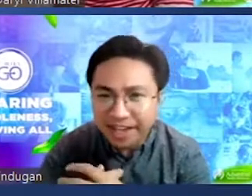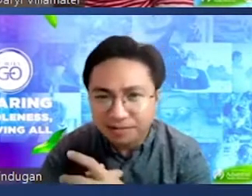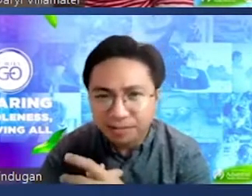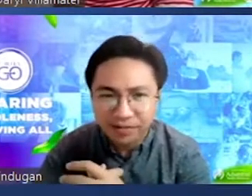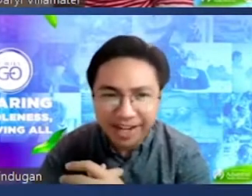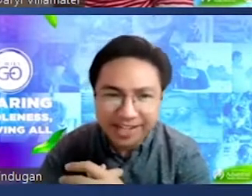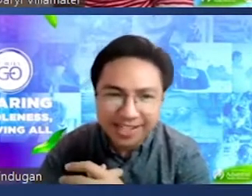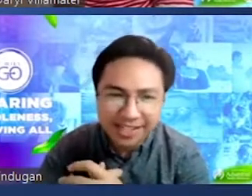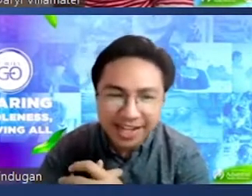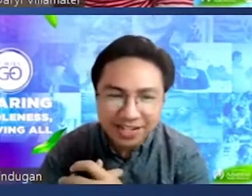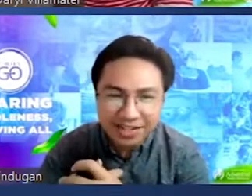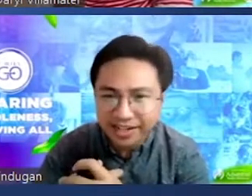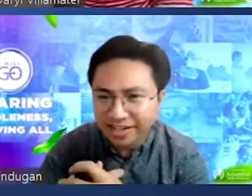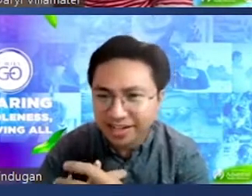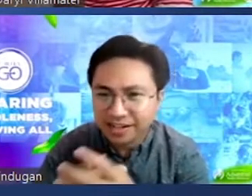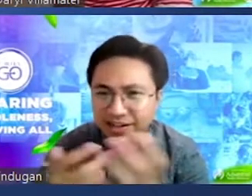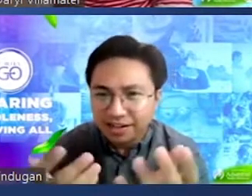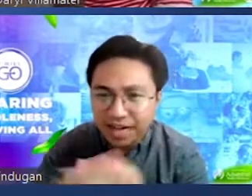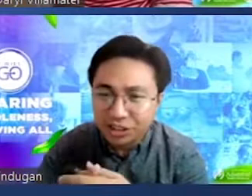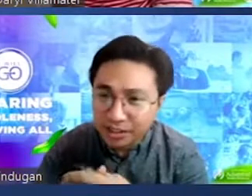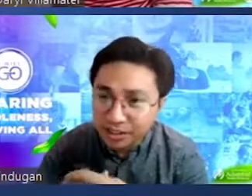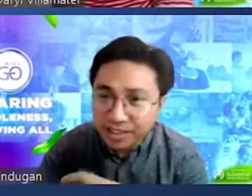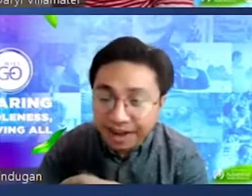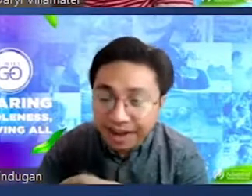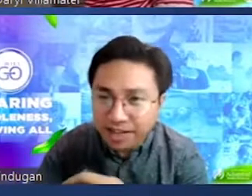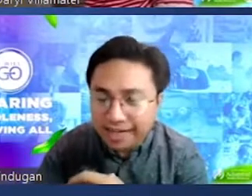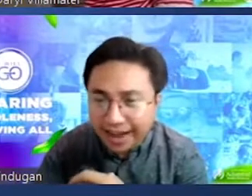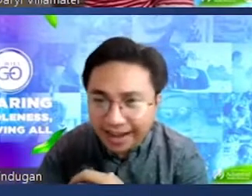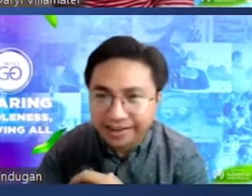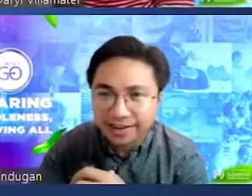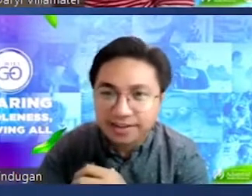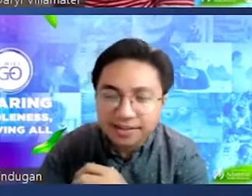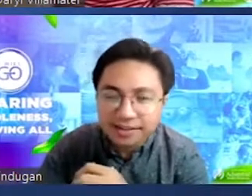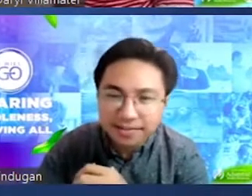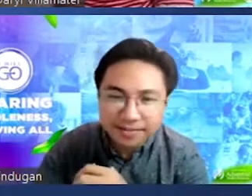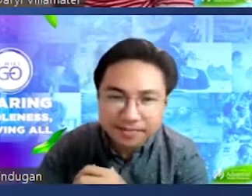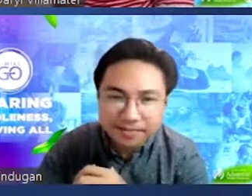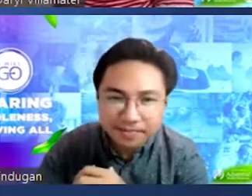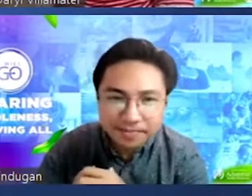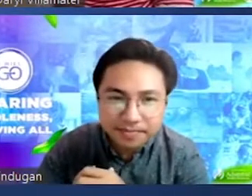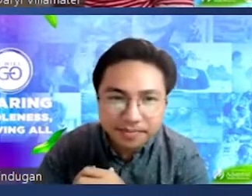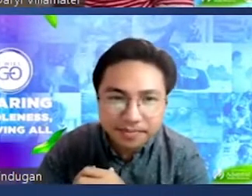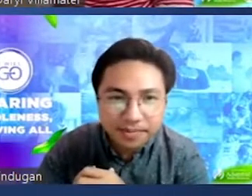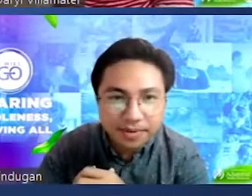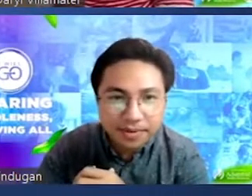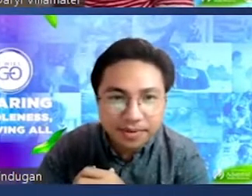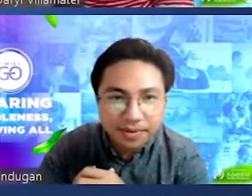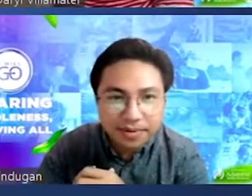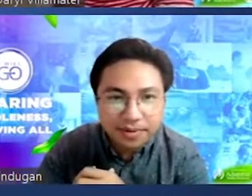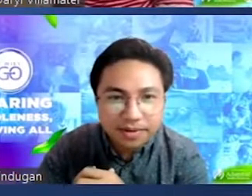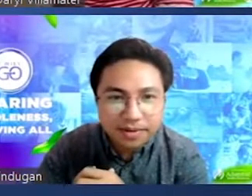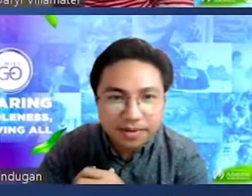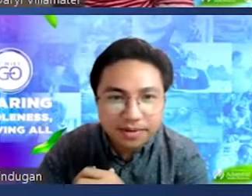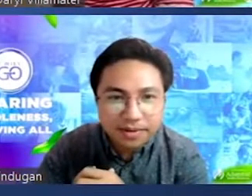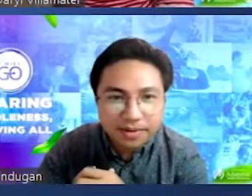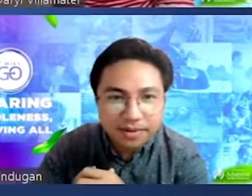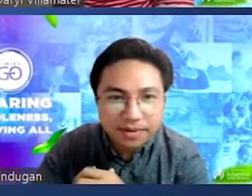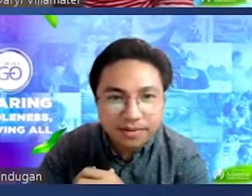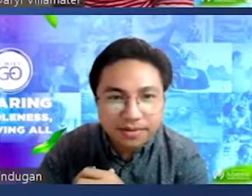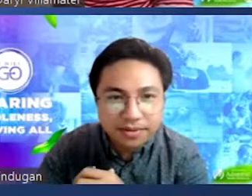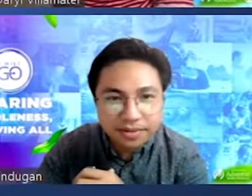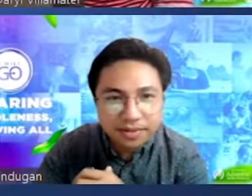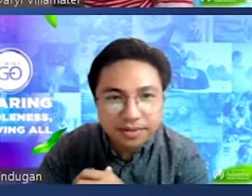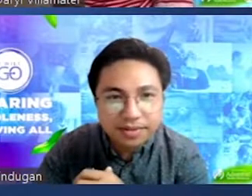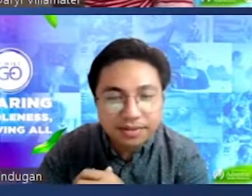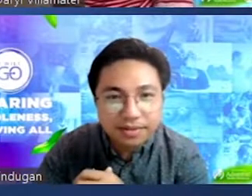Elvin can provide us an answer and then Dr. Daryl can add yes actually makaka